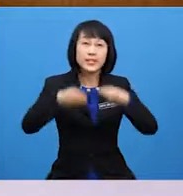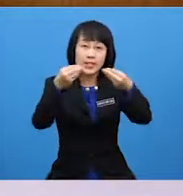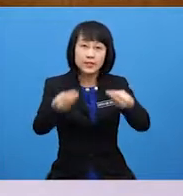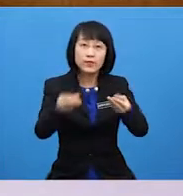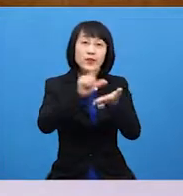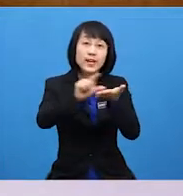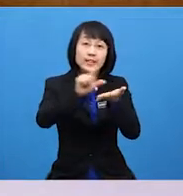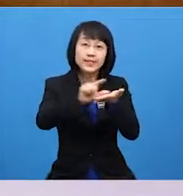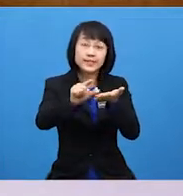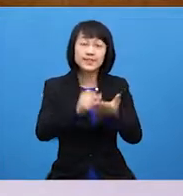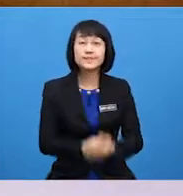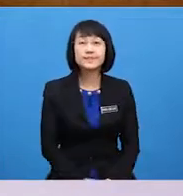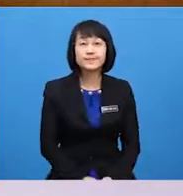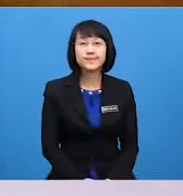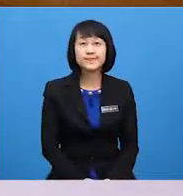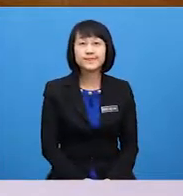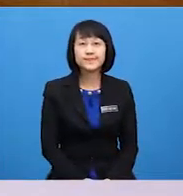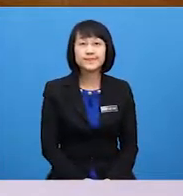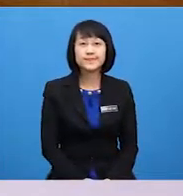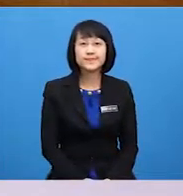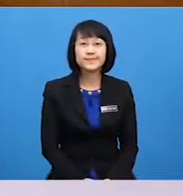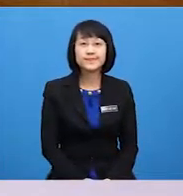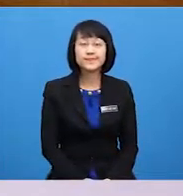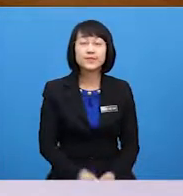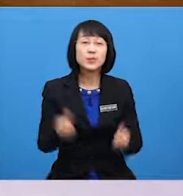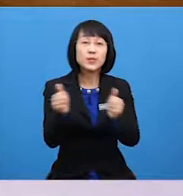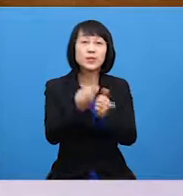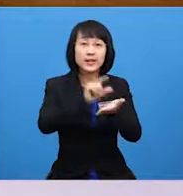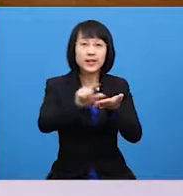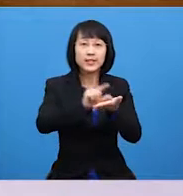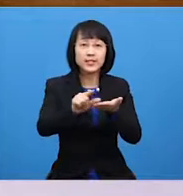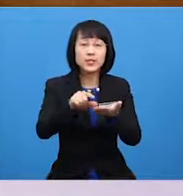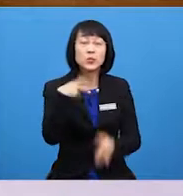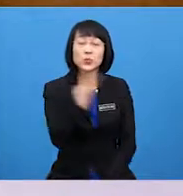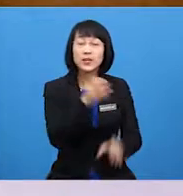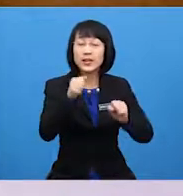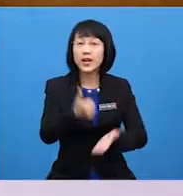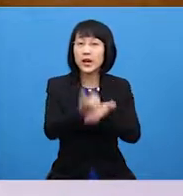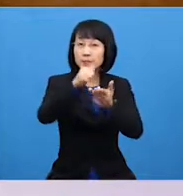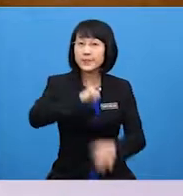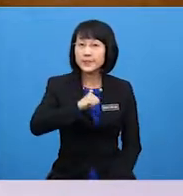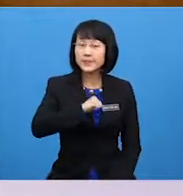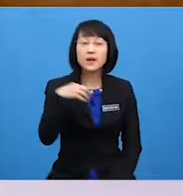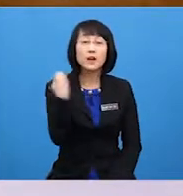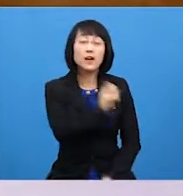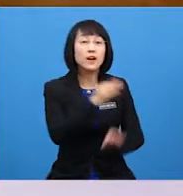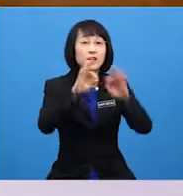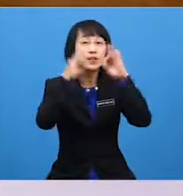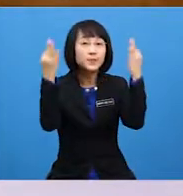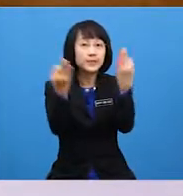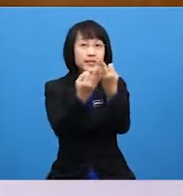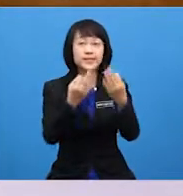With the income, we can help ourselves and our family